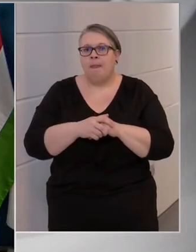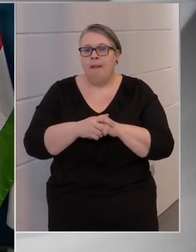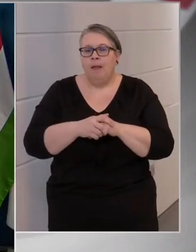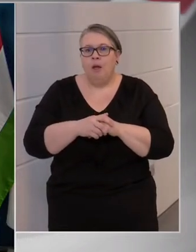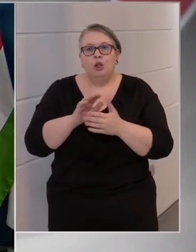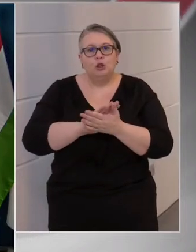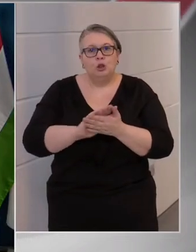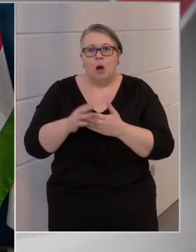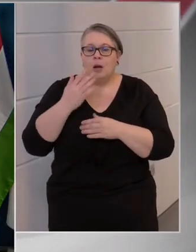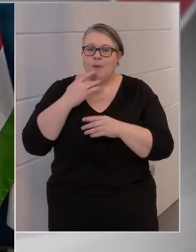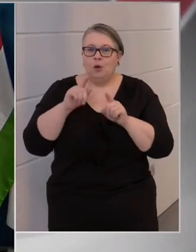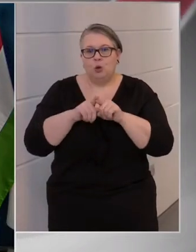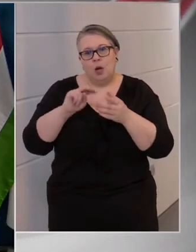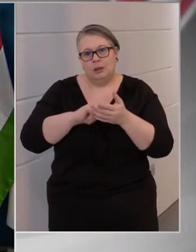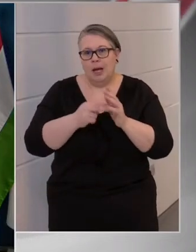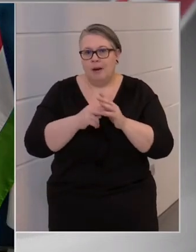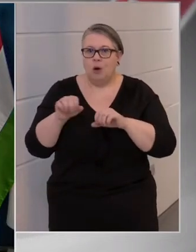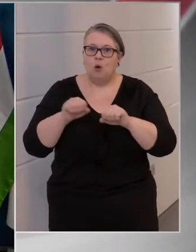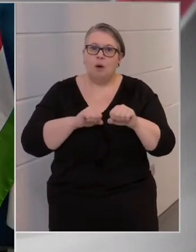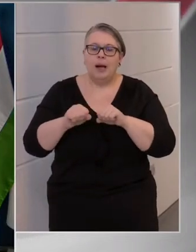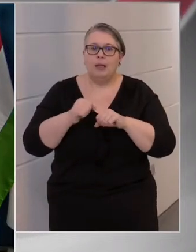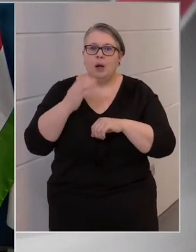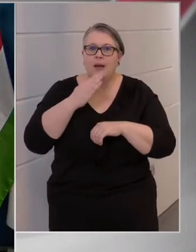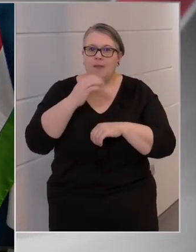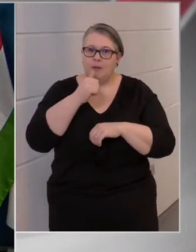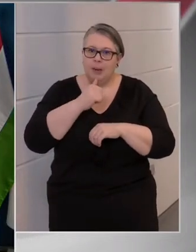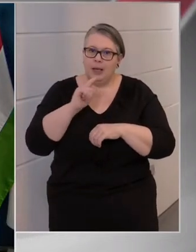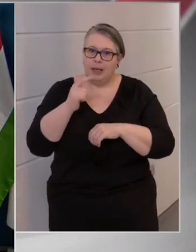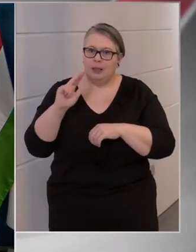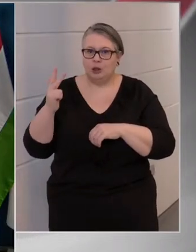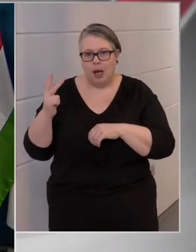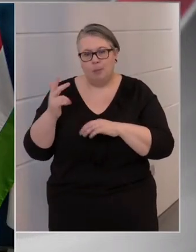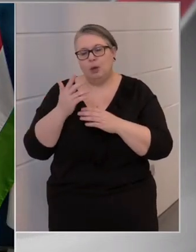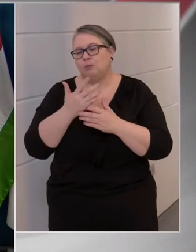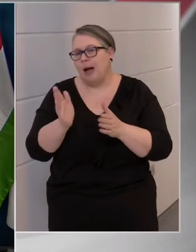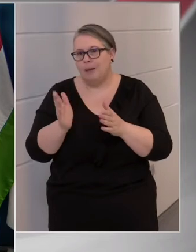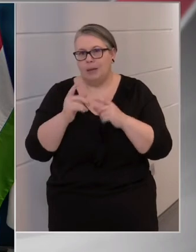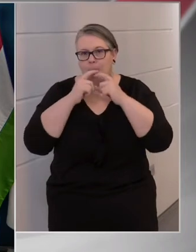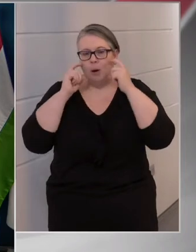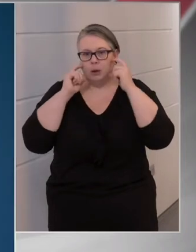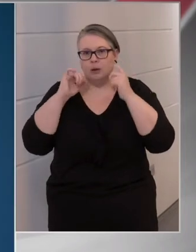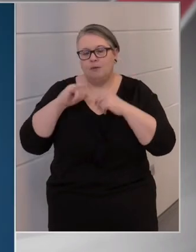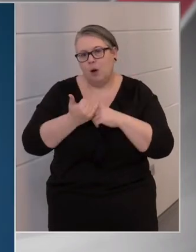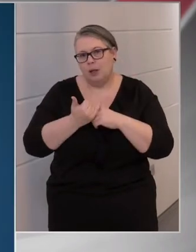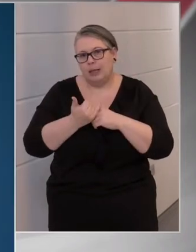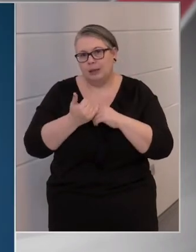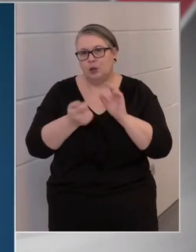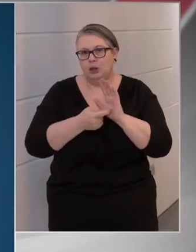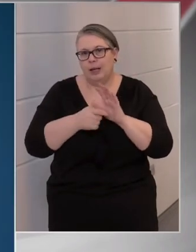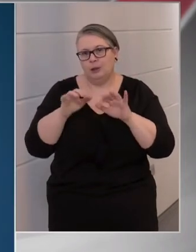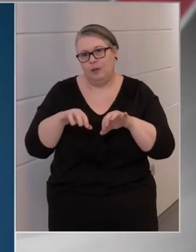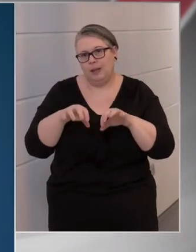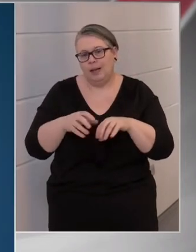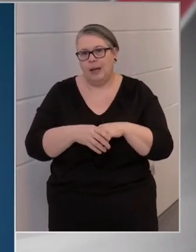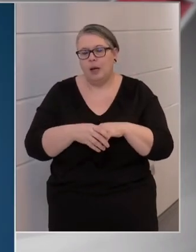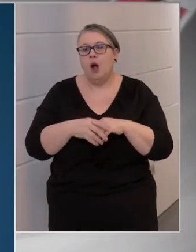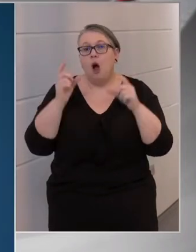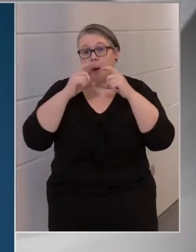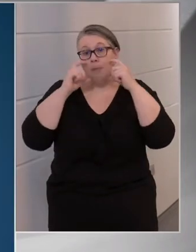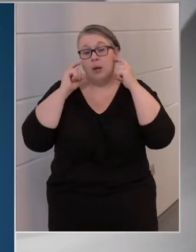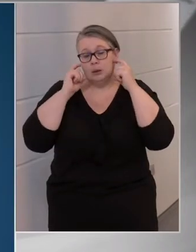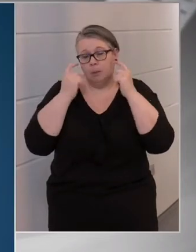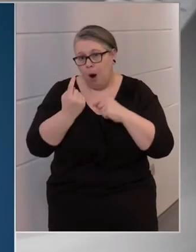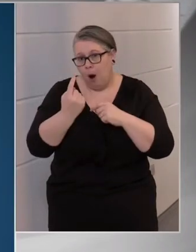Soha nem volt olyan terve a kormánynak, hogy az FFP2-es, 3-as vagy bármilyen maszkfajtát tegyen kötelezővé. A maszkviselés az, ami